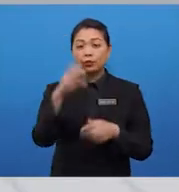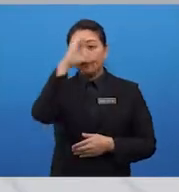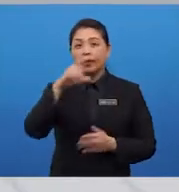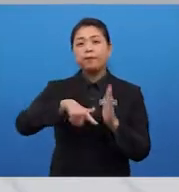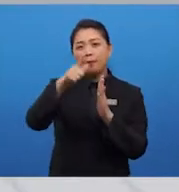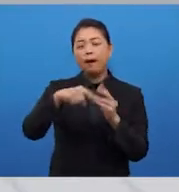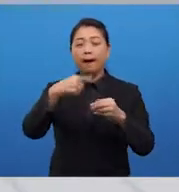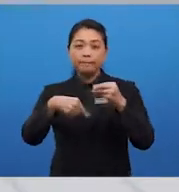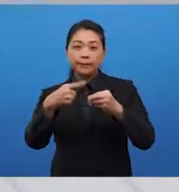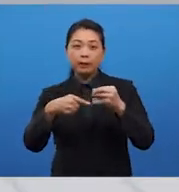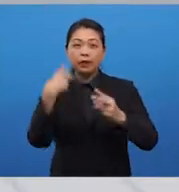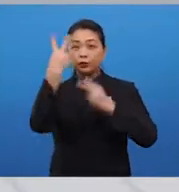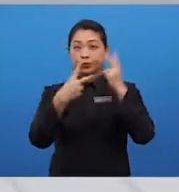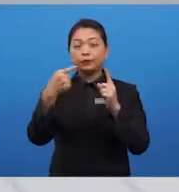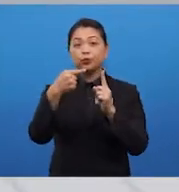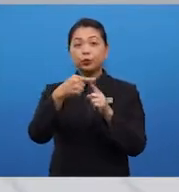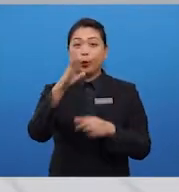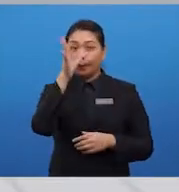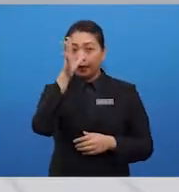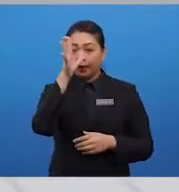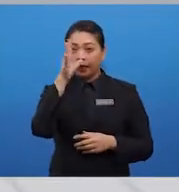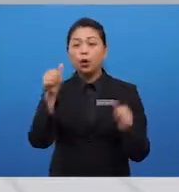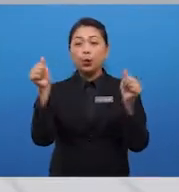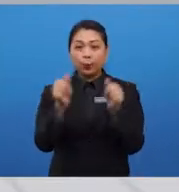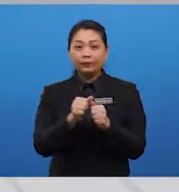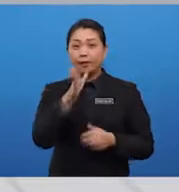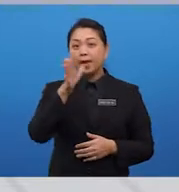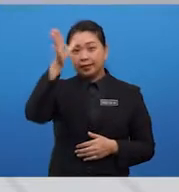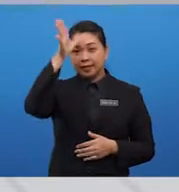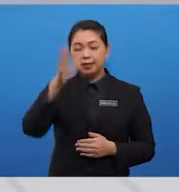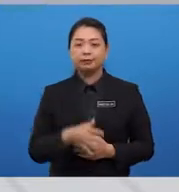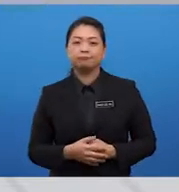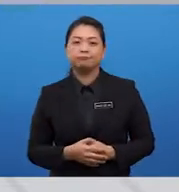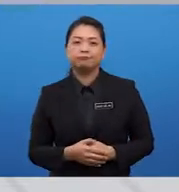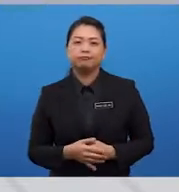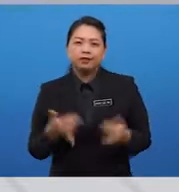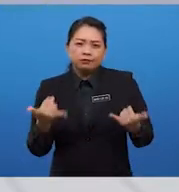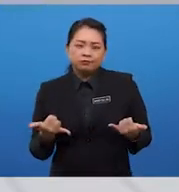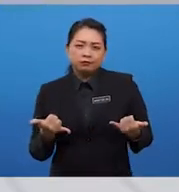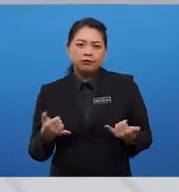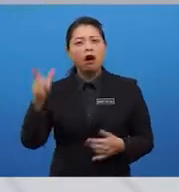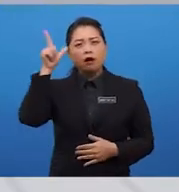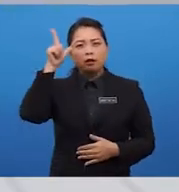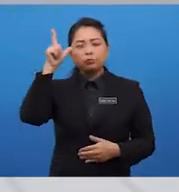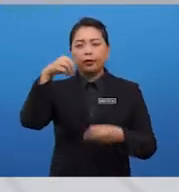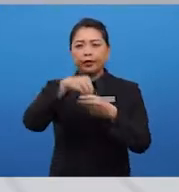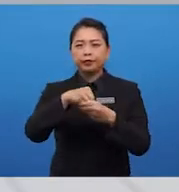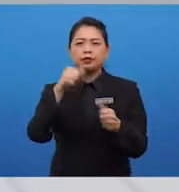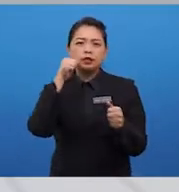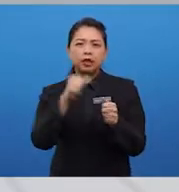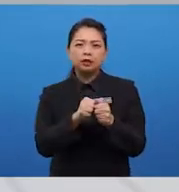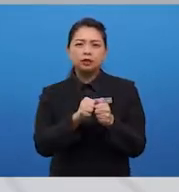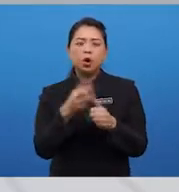trip to Melaka with their parents. Now, Lakshman, in his letter, was